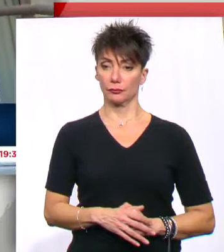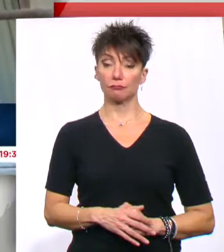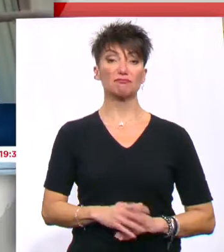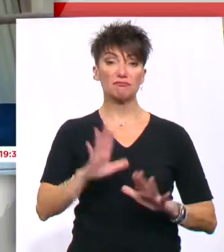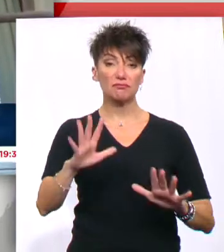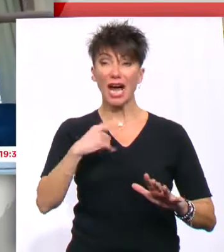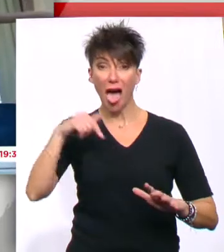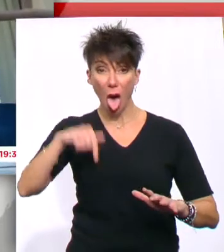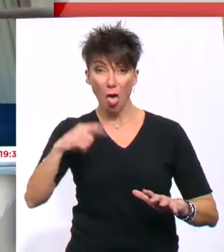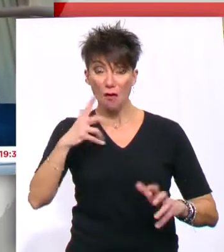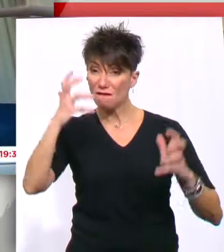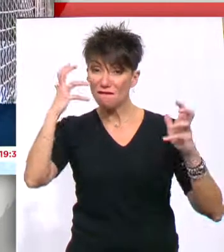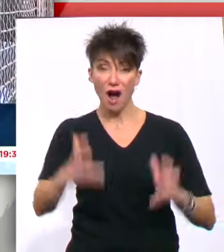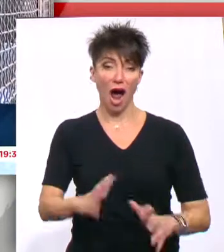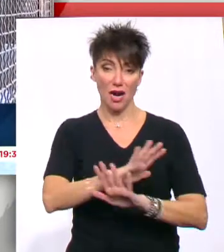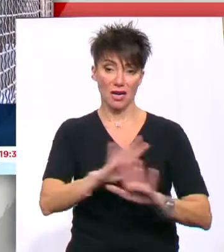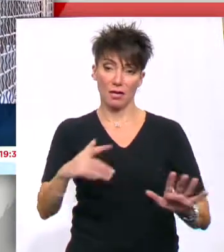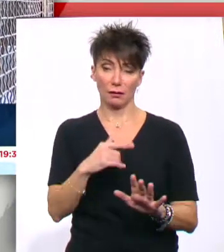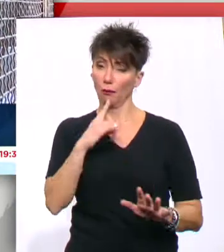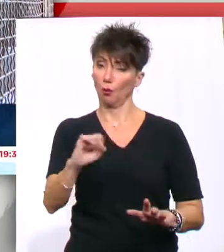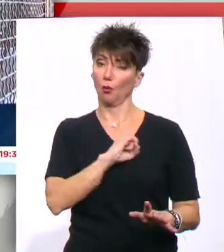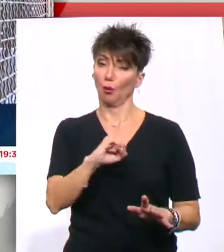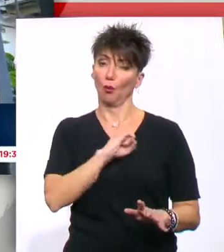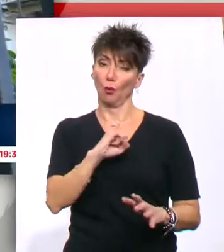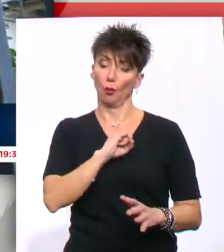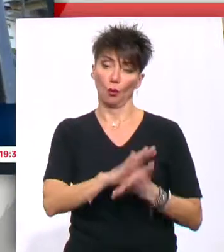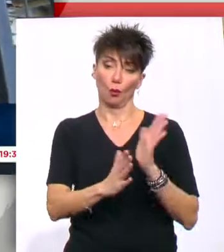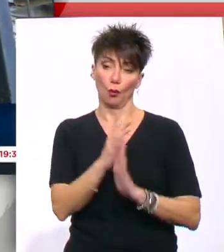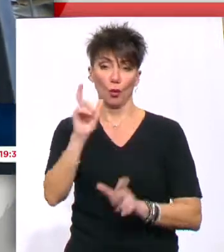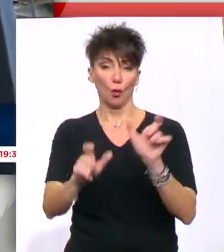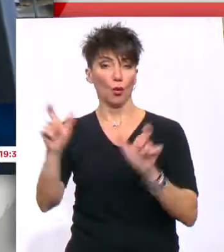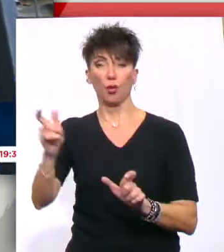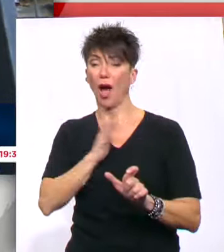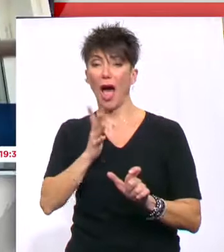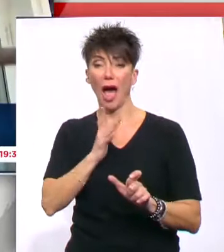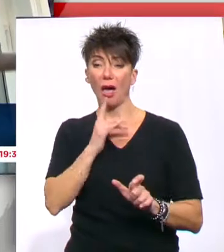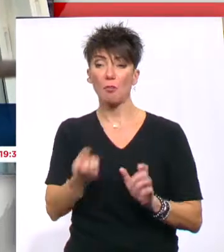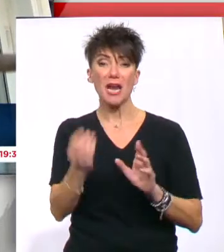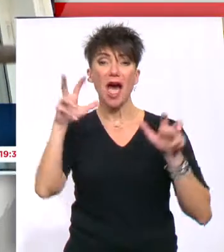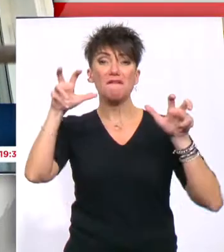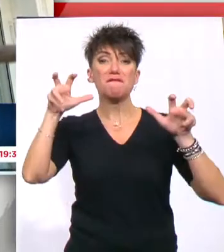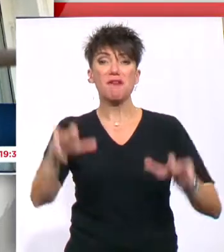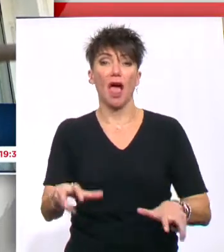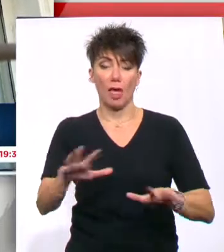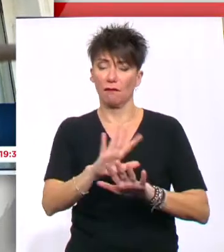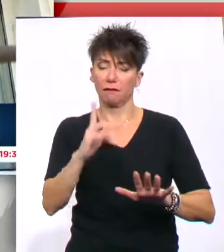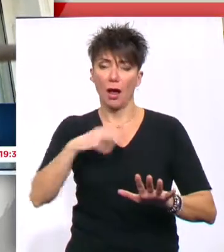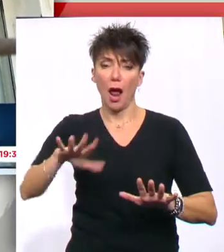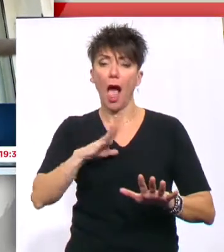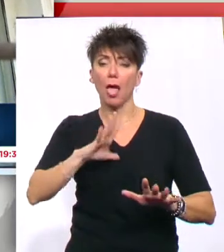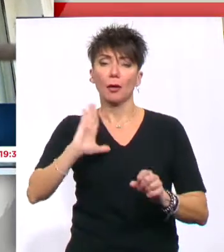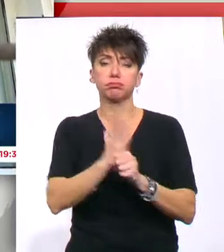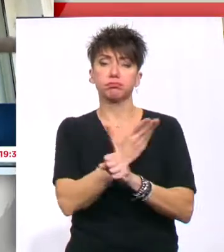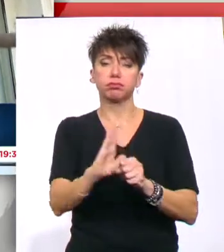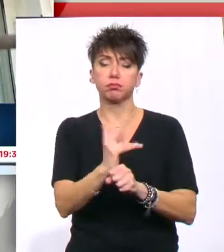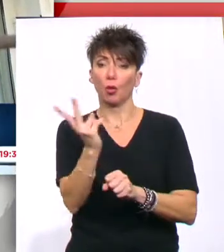Είμαστε ζούπλα εδώ. Ζούπλα. Με το φόβο των διαρρήκτων ζουν οι κάτοικοι στη Νέα Φιλαδέλφια. Μας το έχουν κάνει παράγια